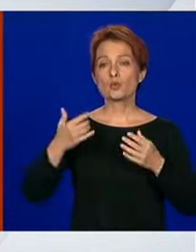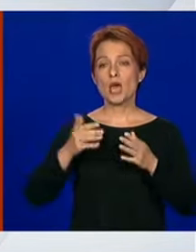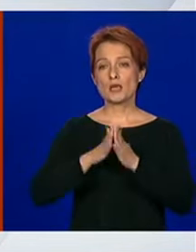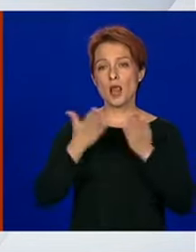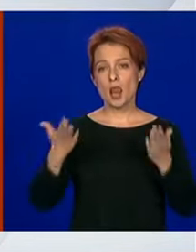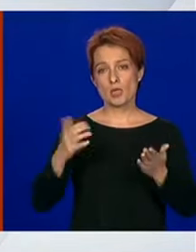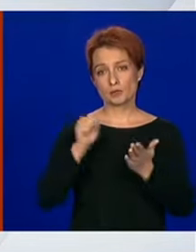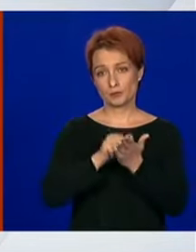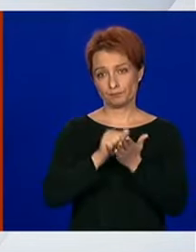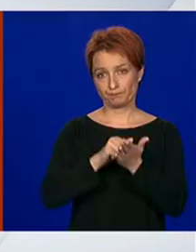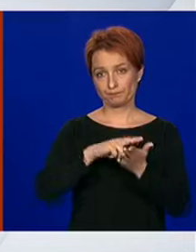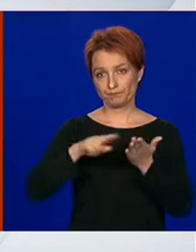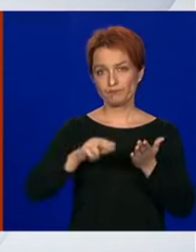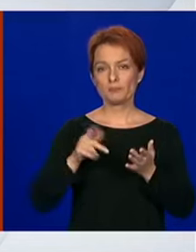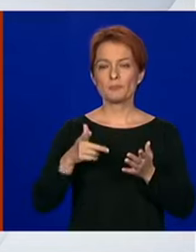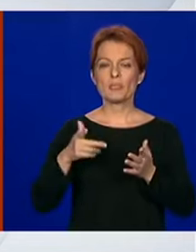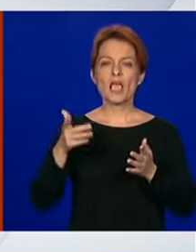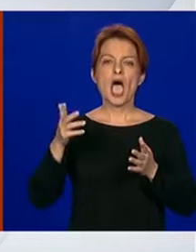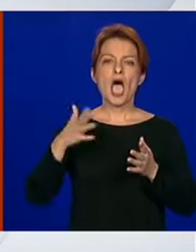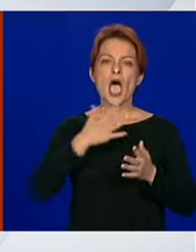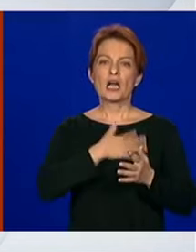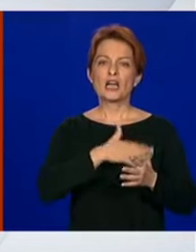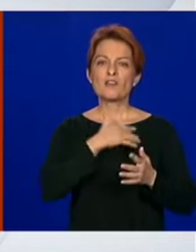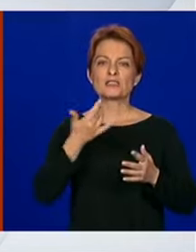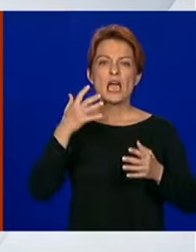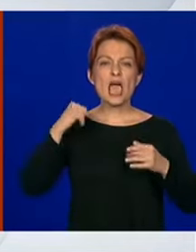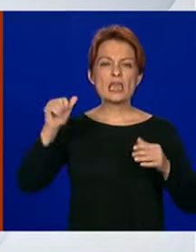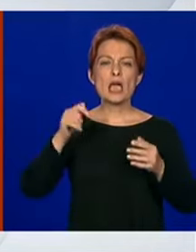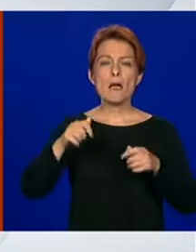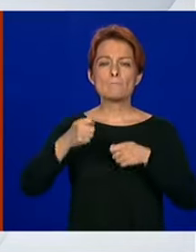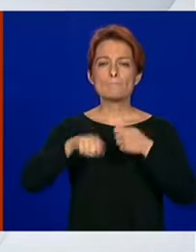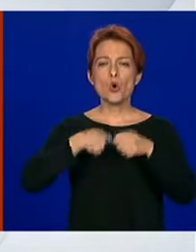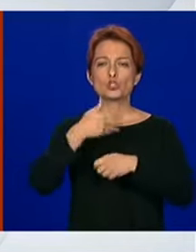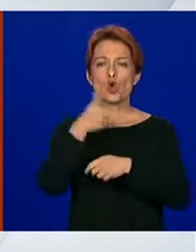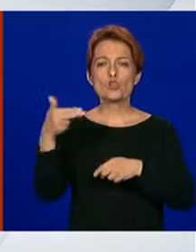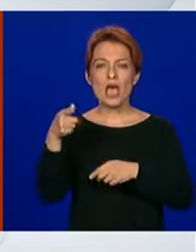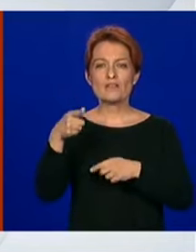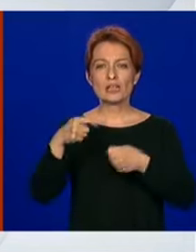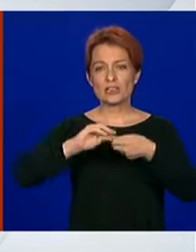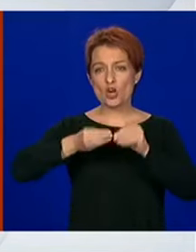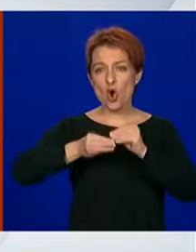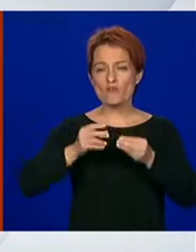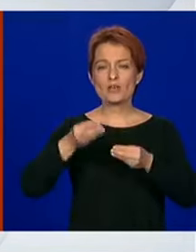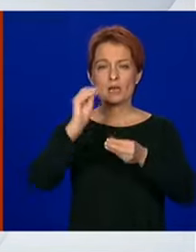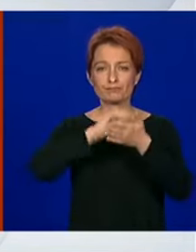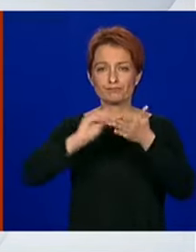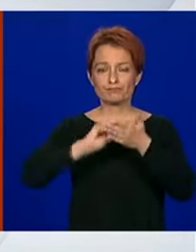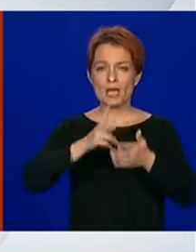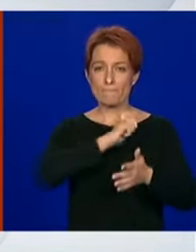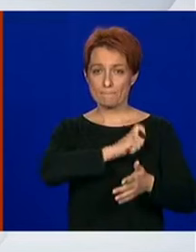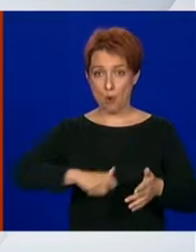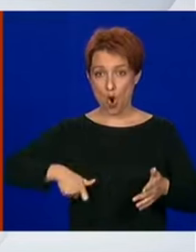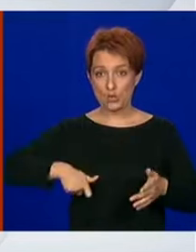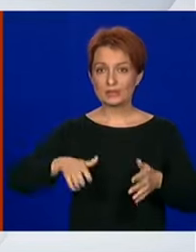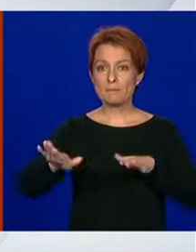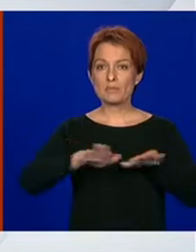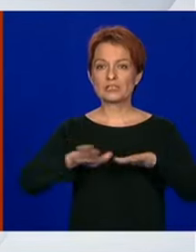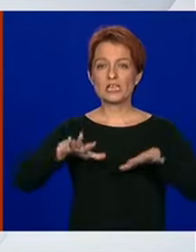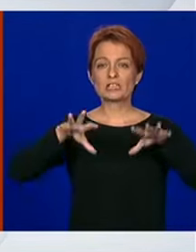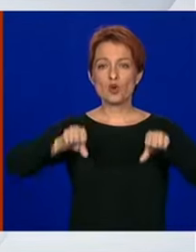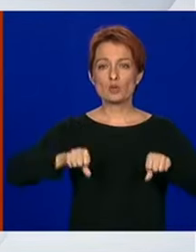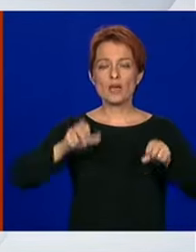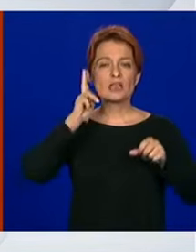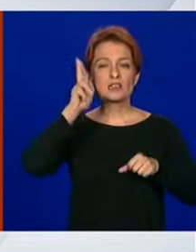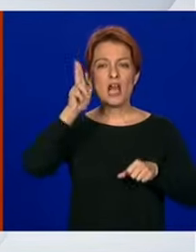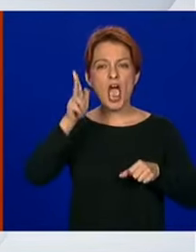Hrvatska odruga poslodavaca sektor trgovine pisala je MUPU i Ministarstvo gospodarstva i traže da se u